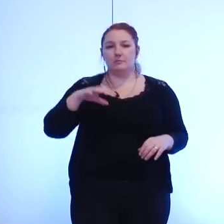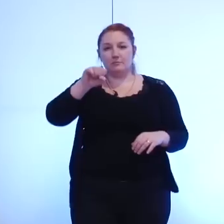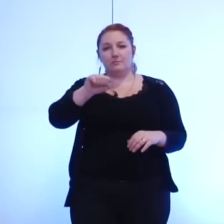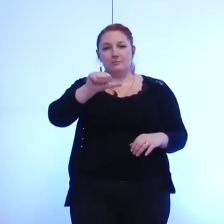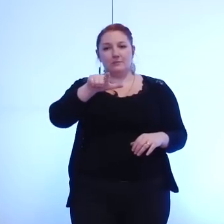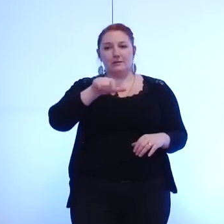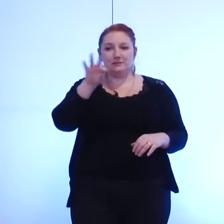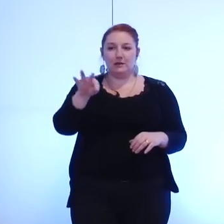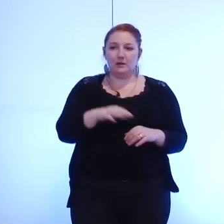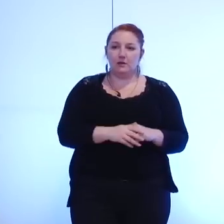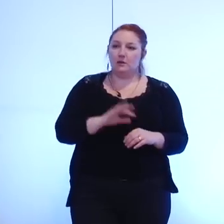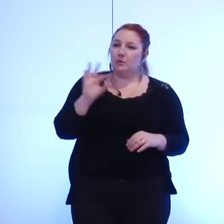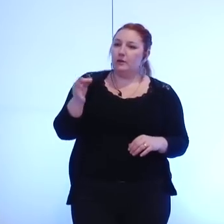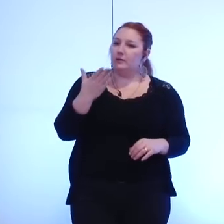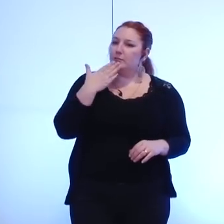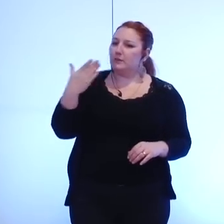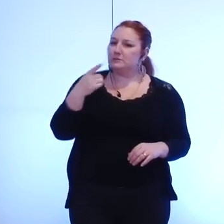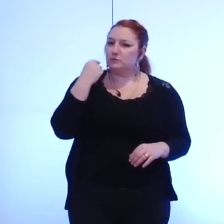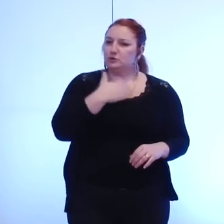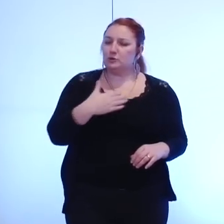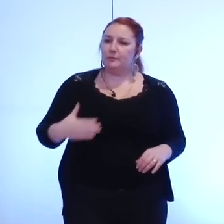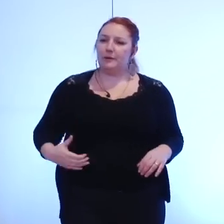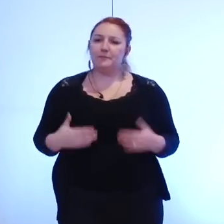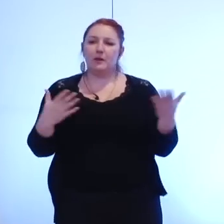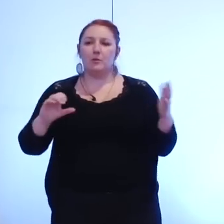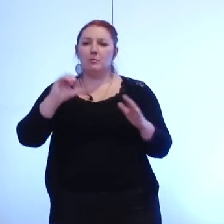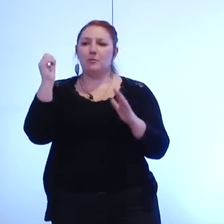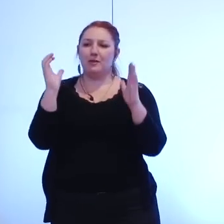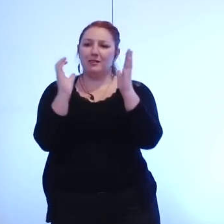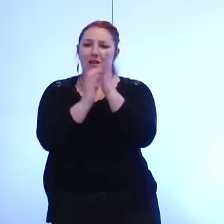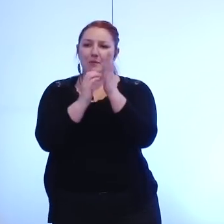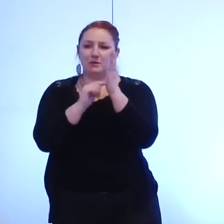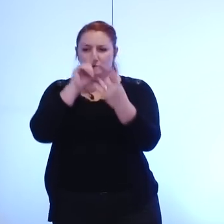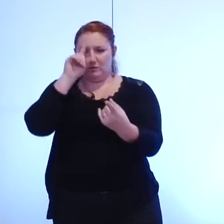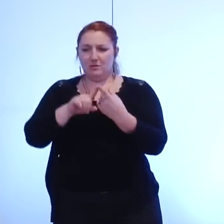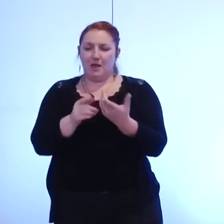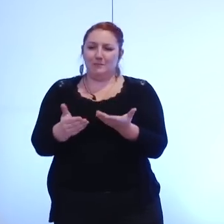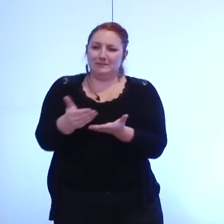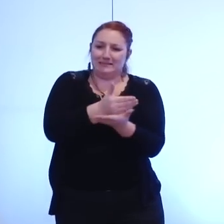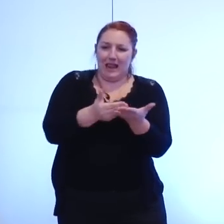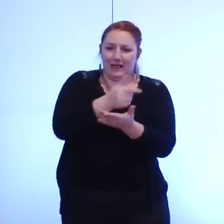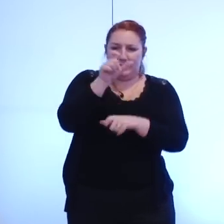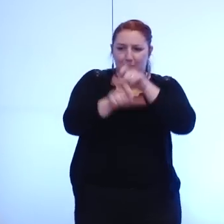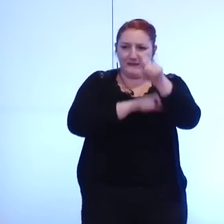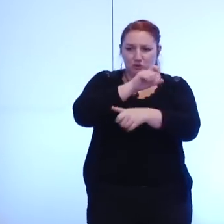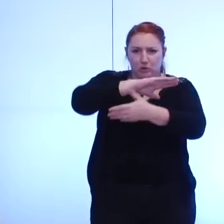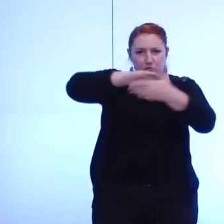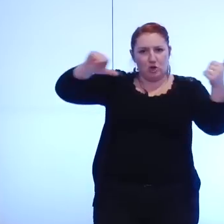oui merci monsieur le maire alors cette première délibération concernant le transfert des personnels est importante